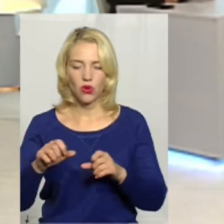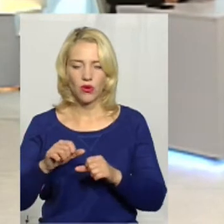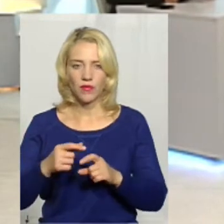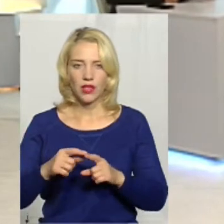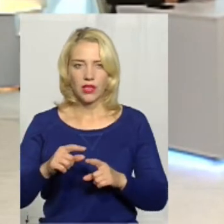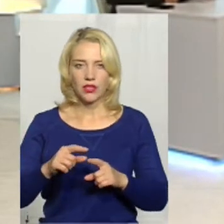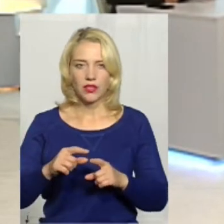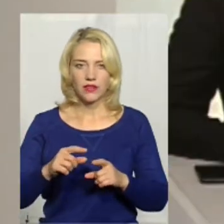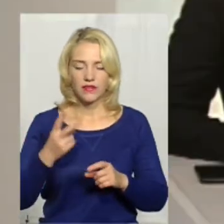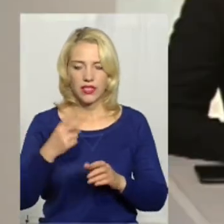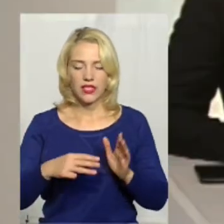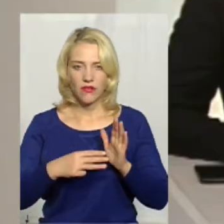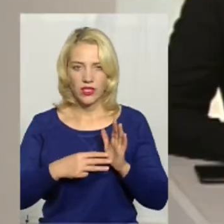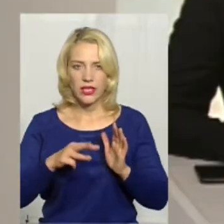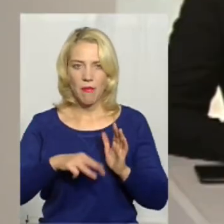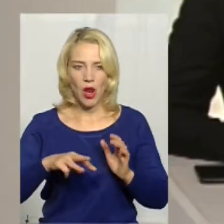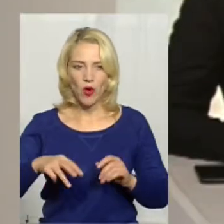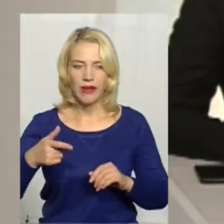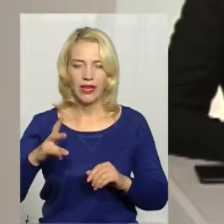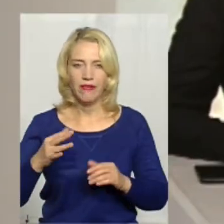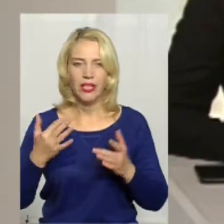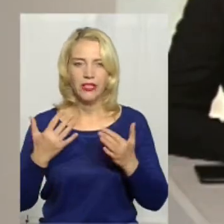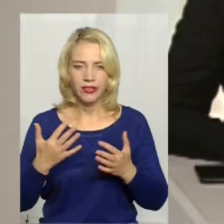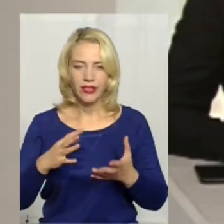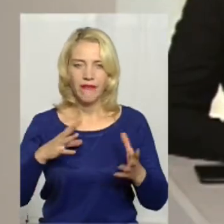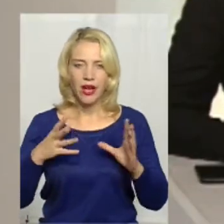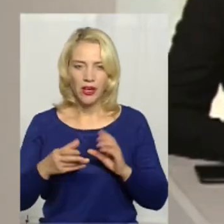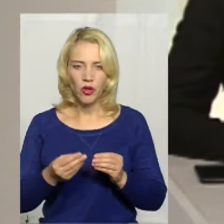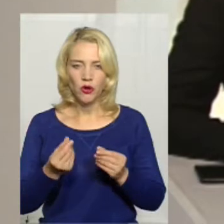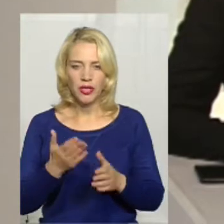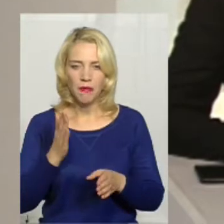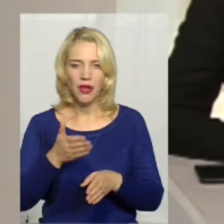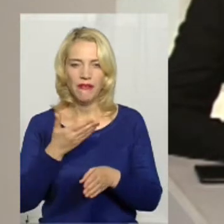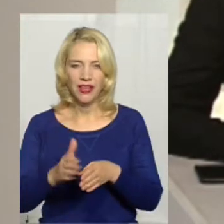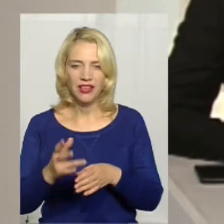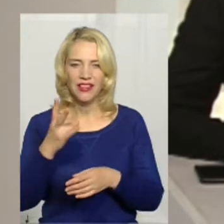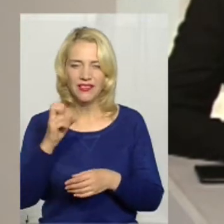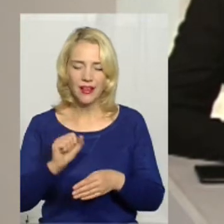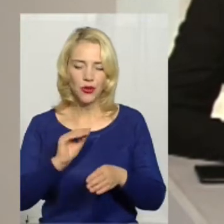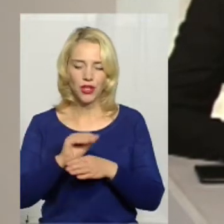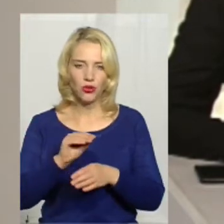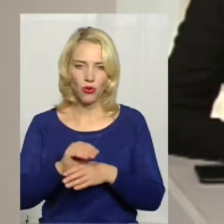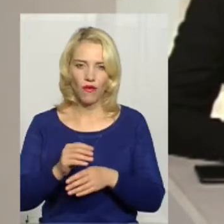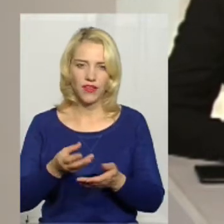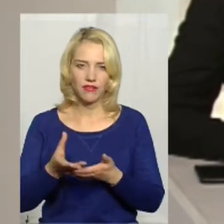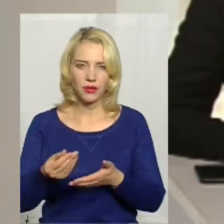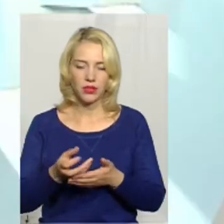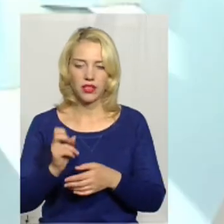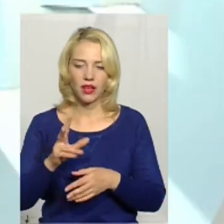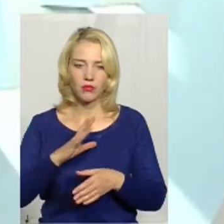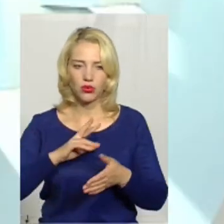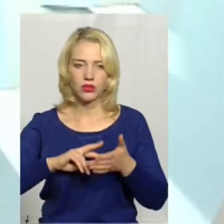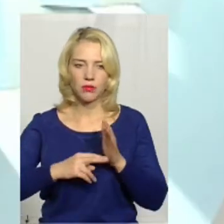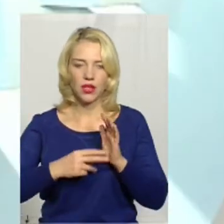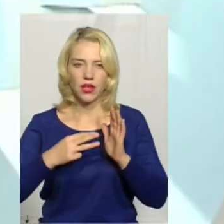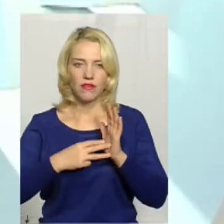28 мільйонів гривень. То скільки, зрештою, грошей все ж таки потратиться на додаткові виплати? Так, як було заплановано,